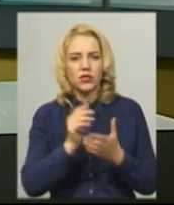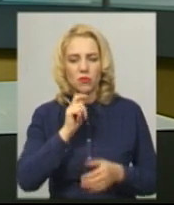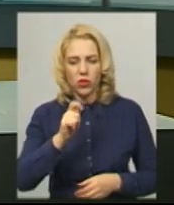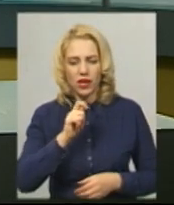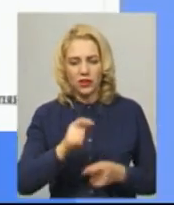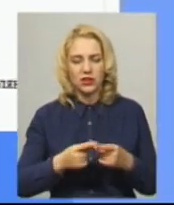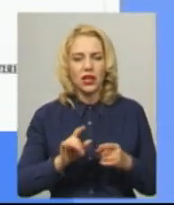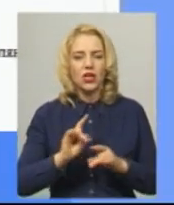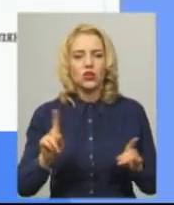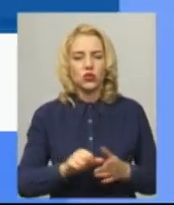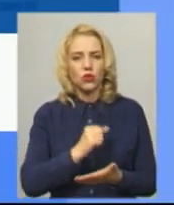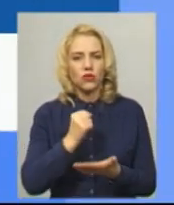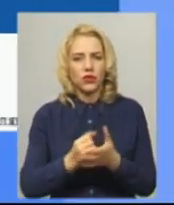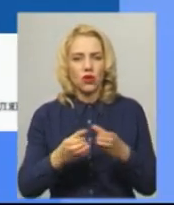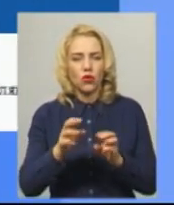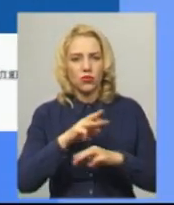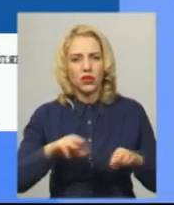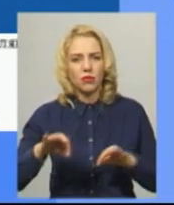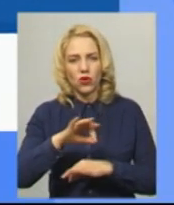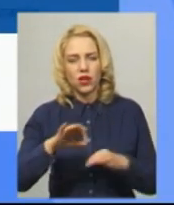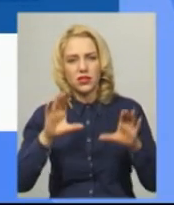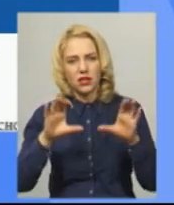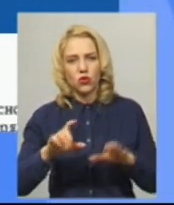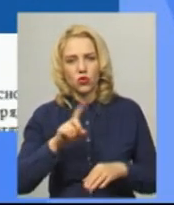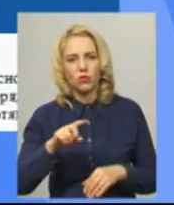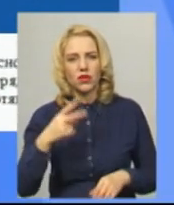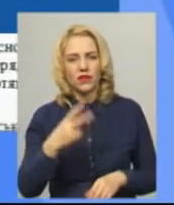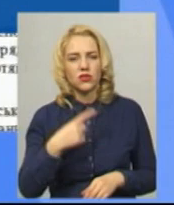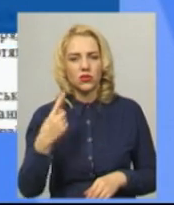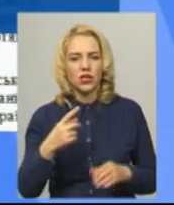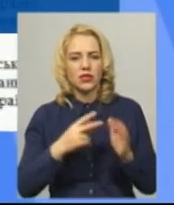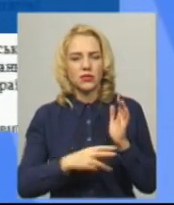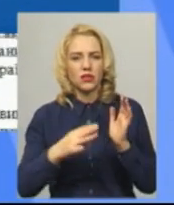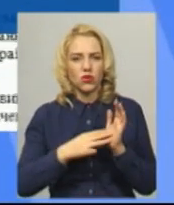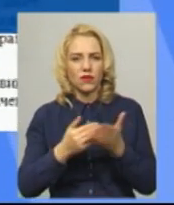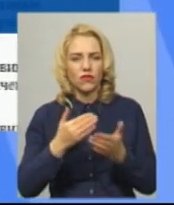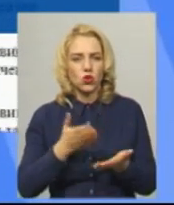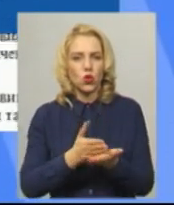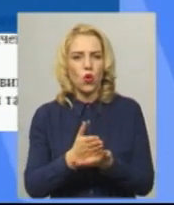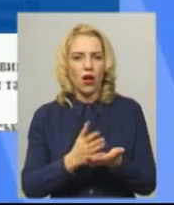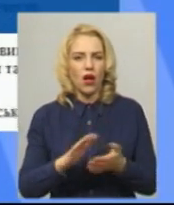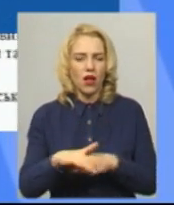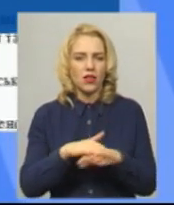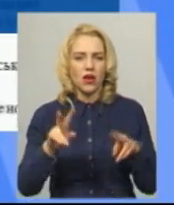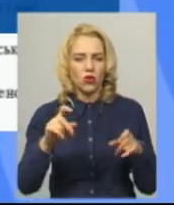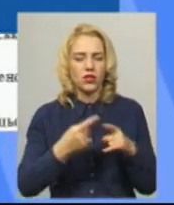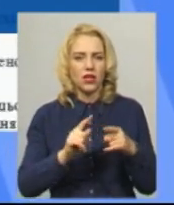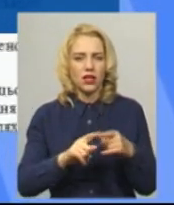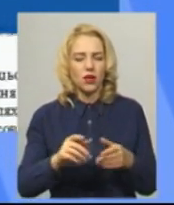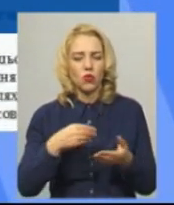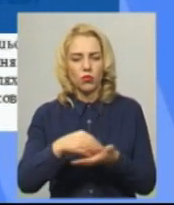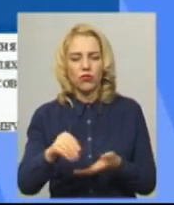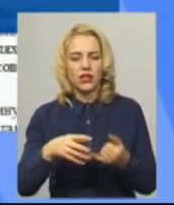ухвалити комітет порадив проєкт закону номер 217810 від «Слуги народу». За ним купувати землю можуть